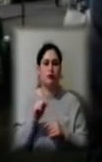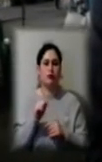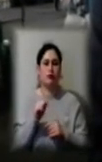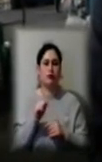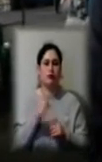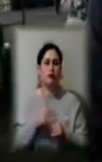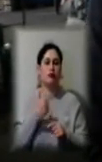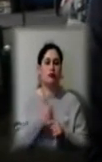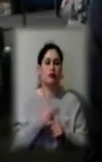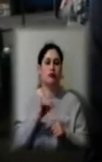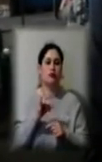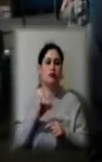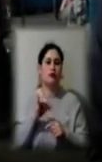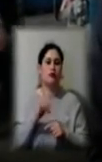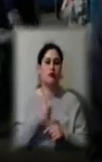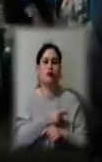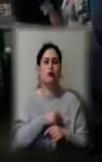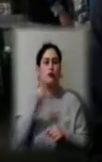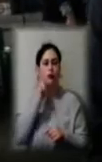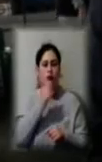санітарного лікаря України номер 14.